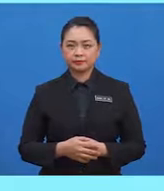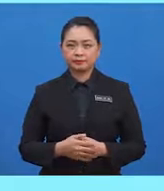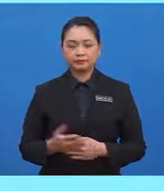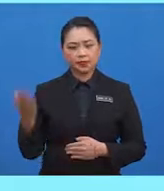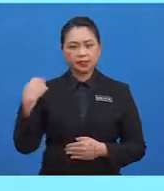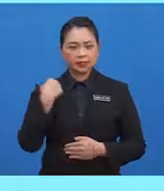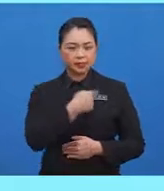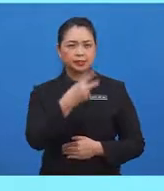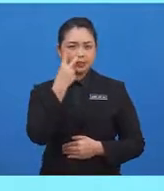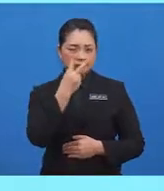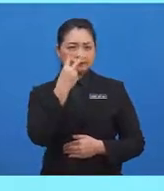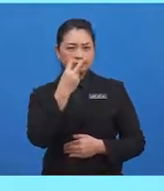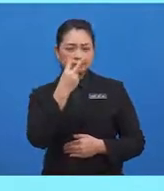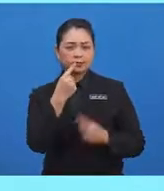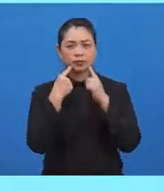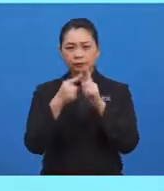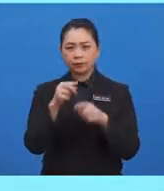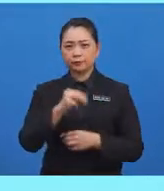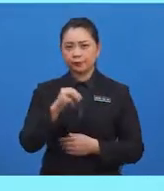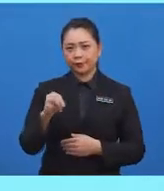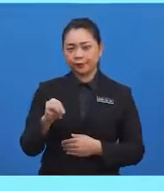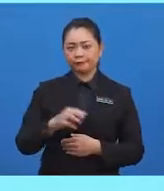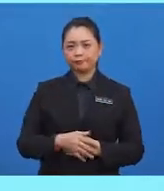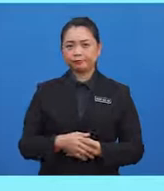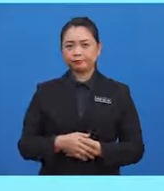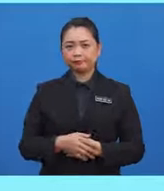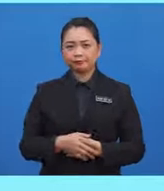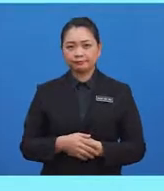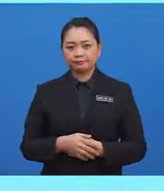sisi. Sila jawab, murid-murid.